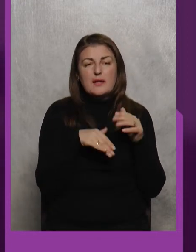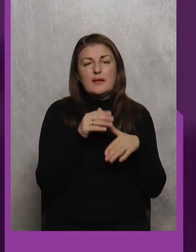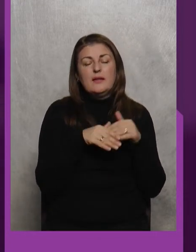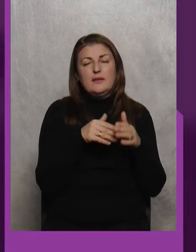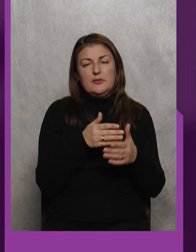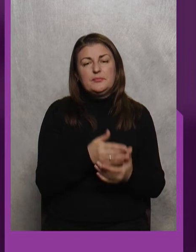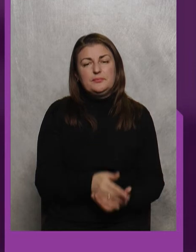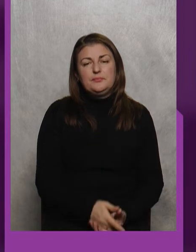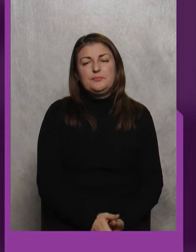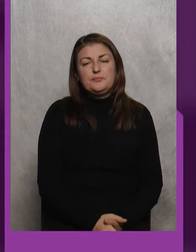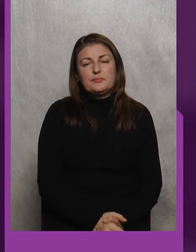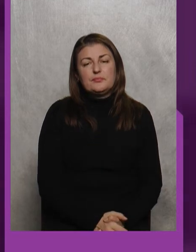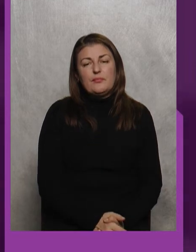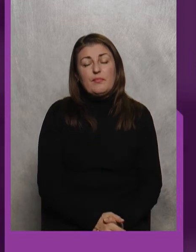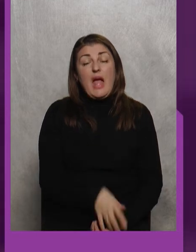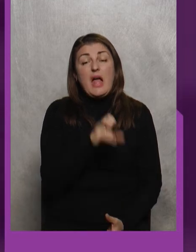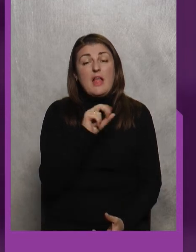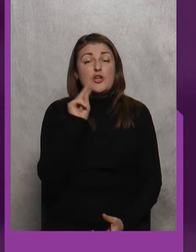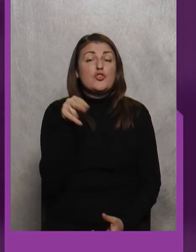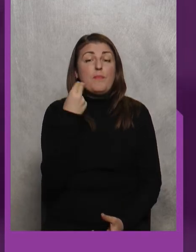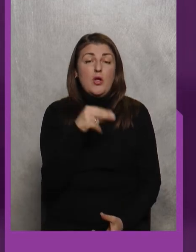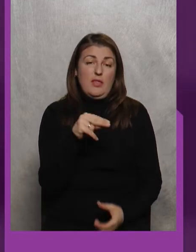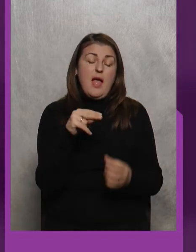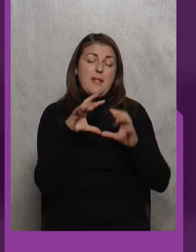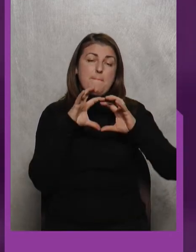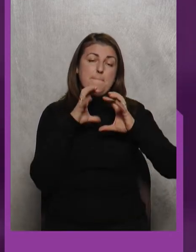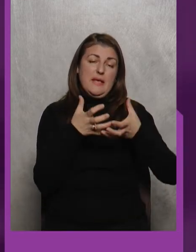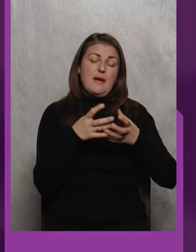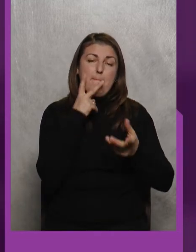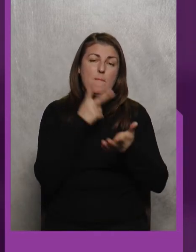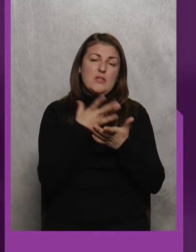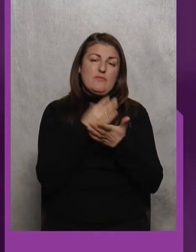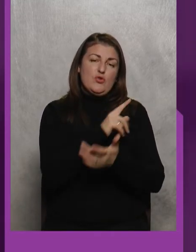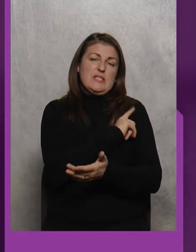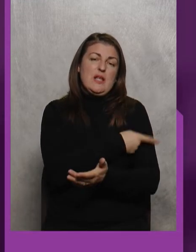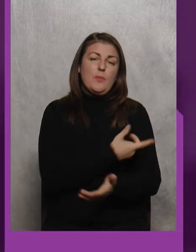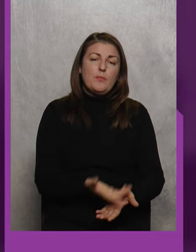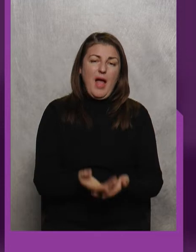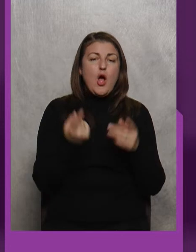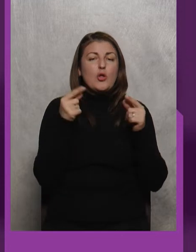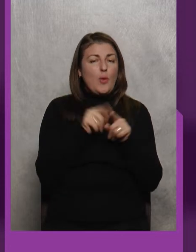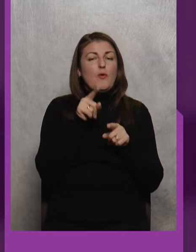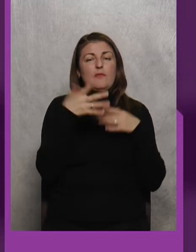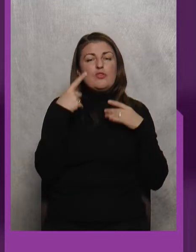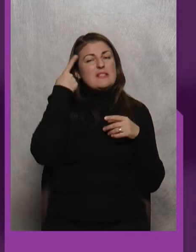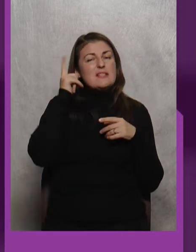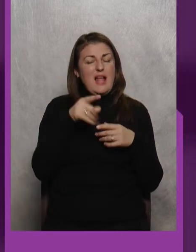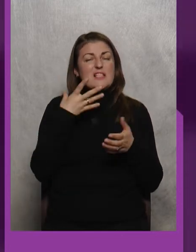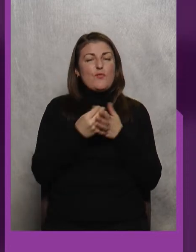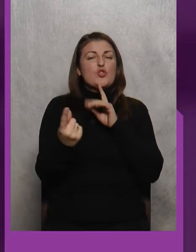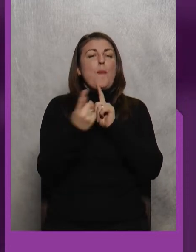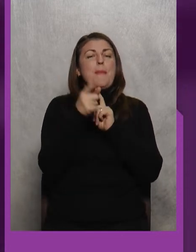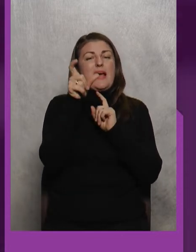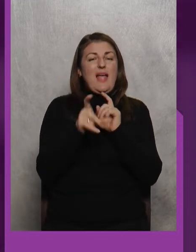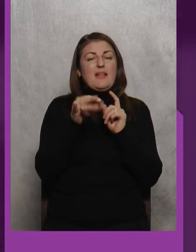Так, вів А на чемпіонаті міра показав свою силу Тобто він вже знав цього суперника,